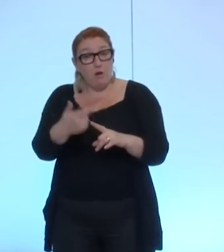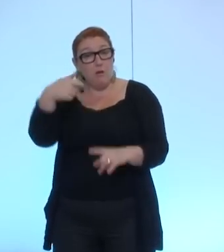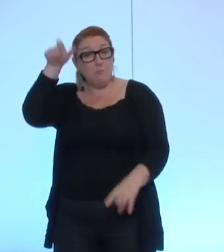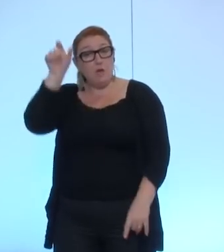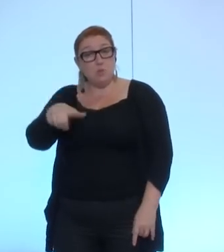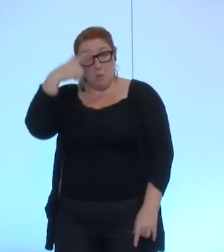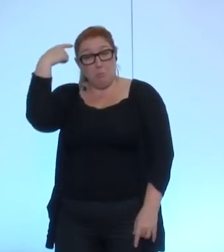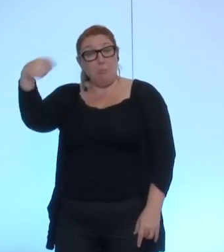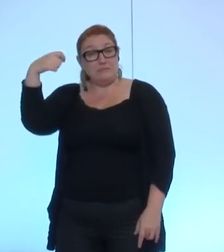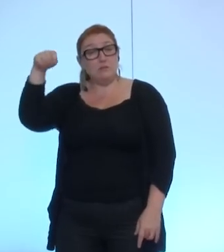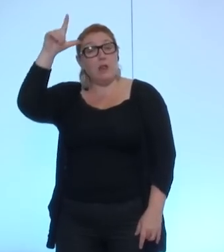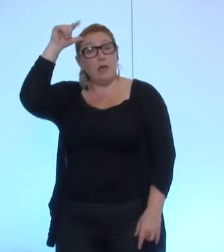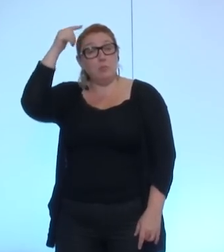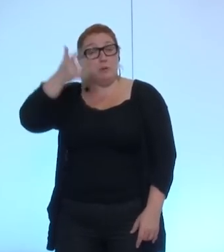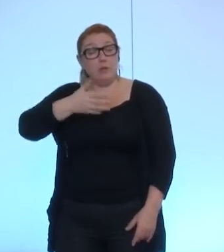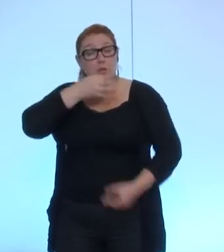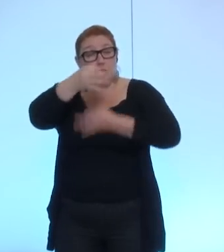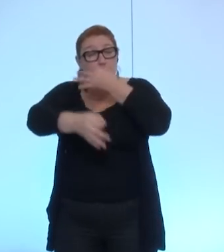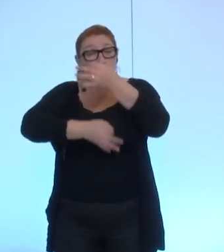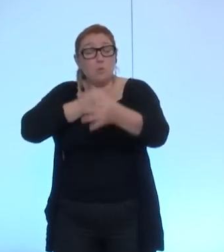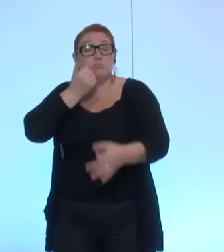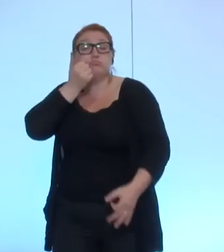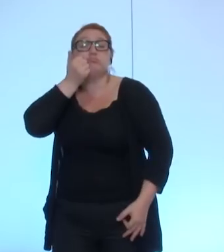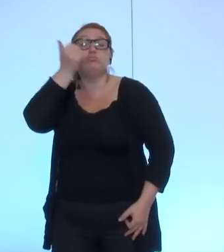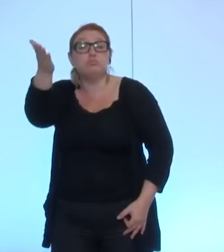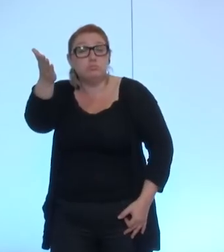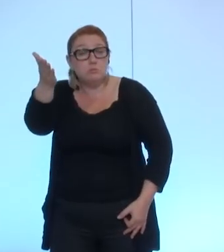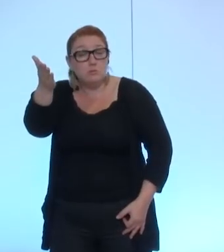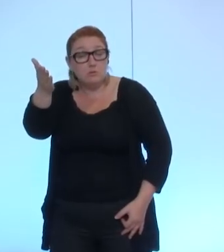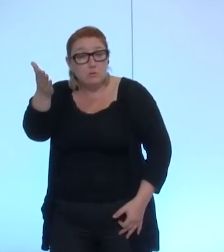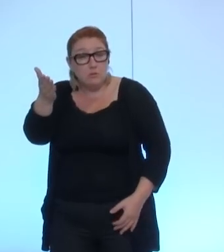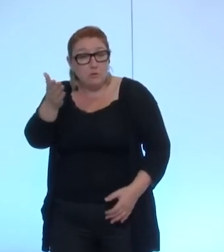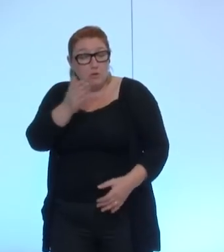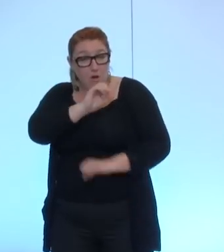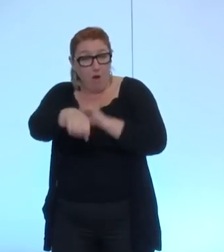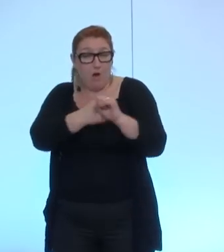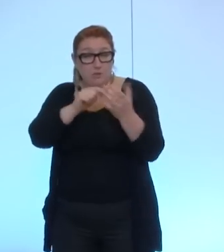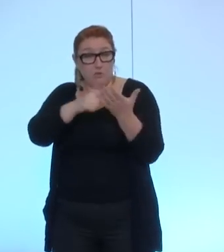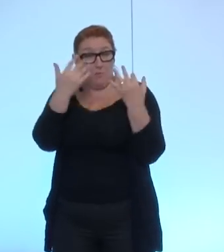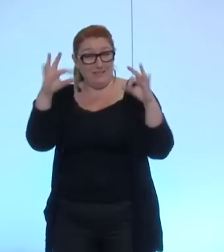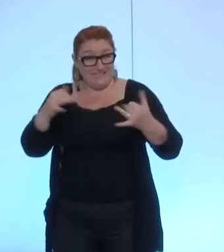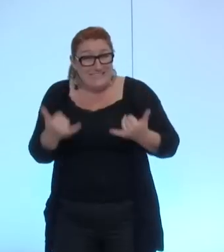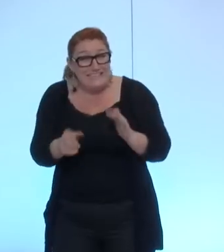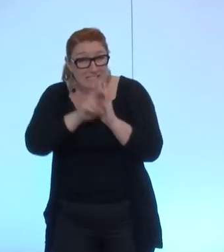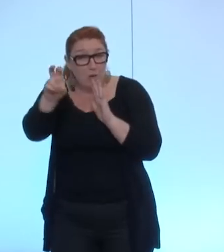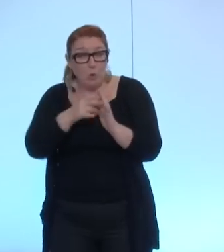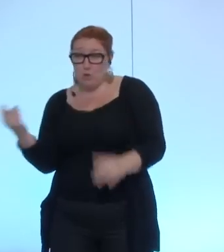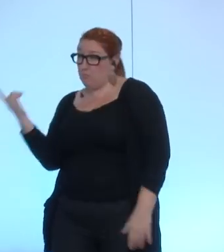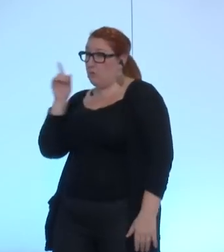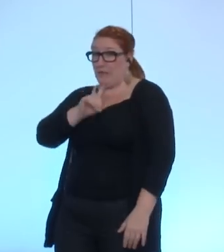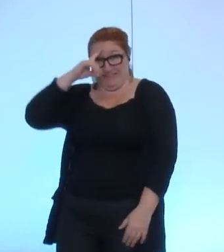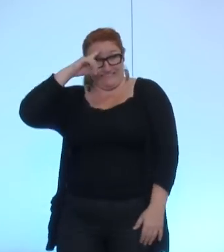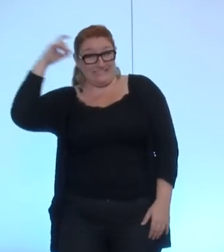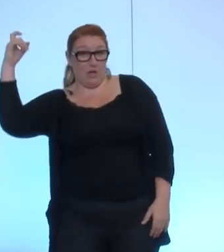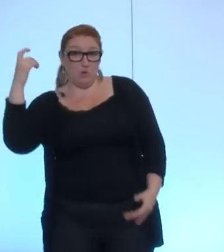de la fonction qui l'occupait ce discours de la honte de 2010 prononcé sur notre sol par un Nicolas Sarkozy qui